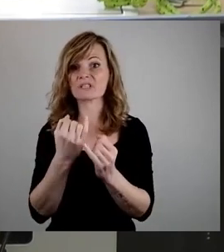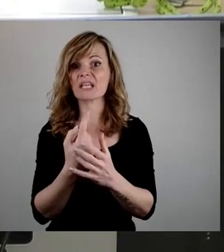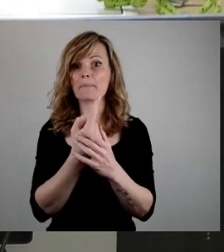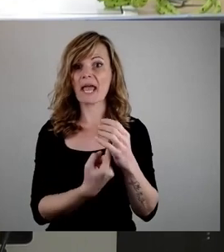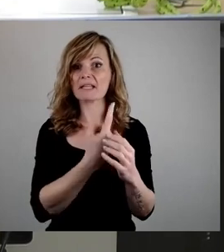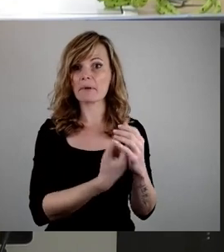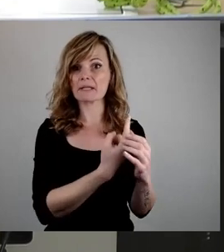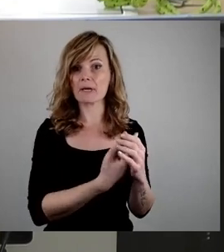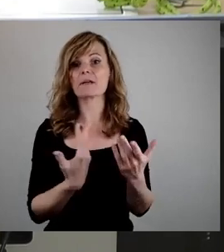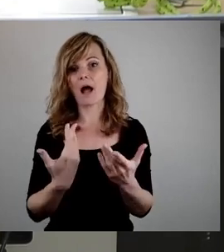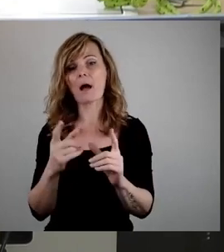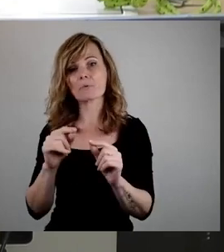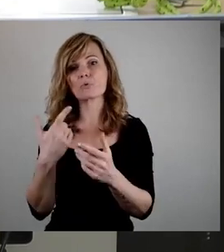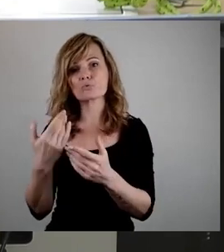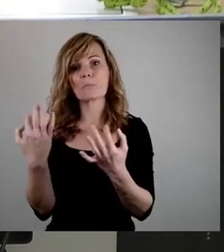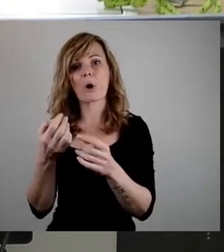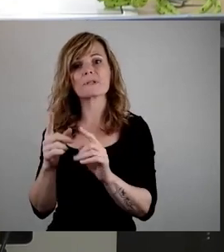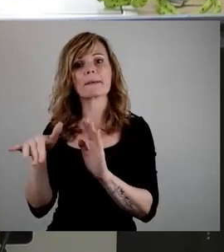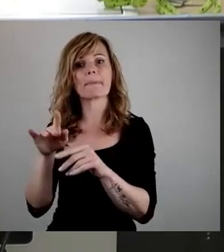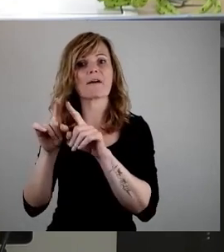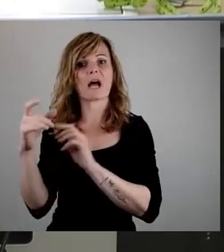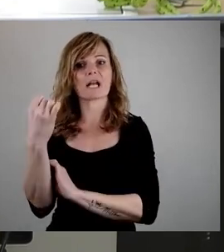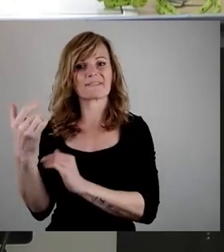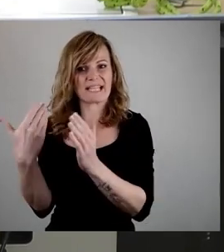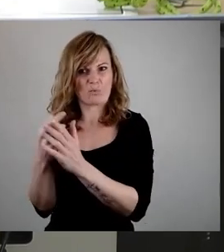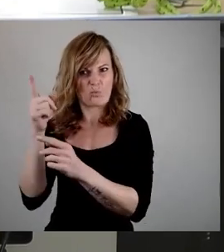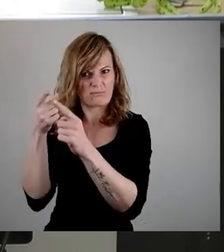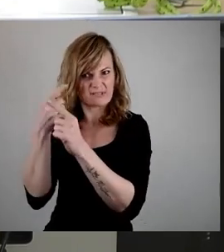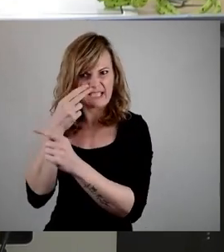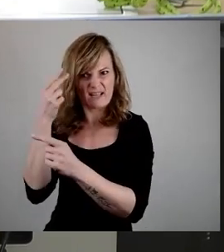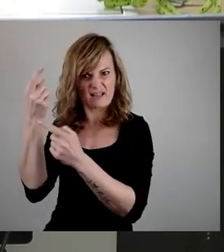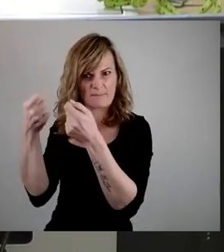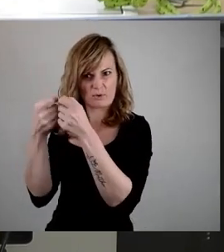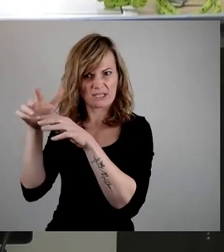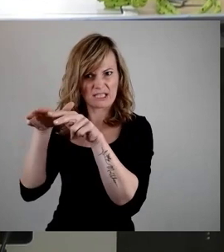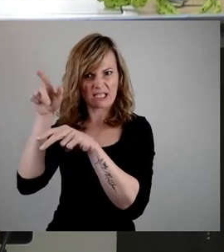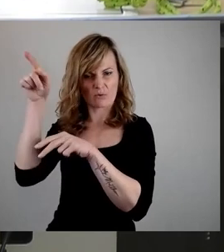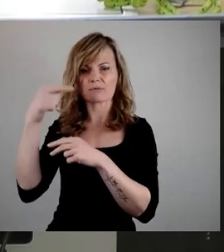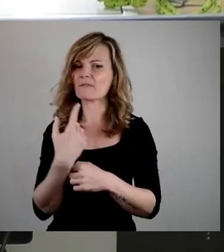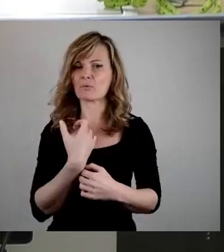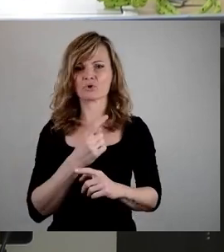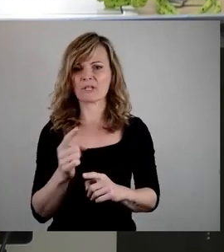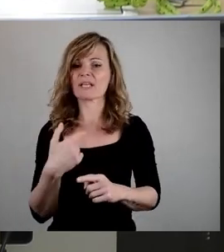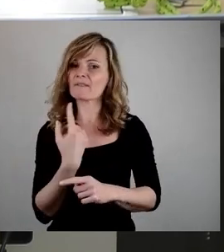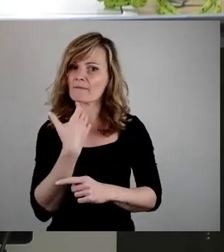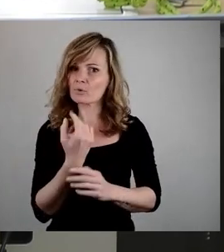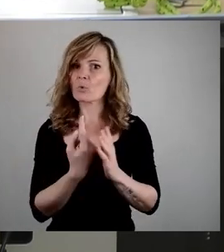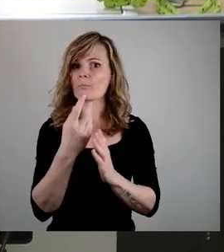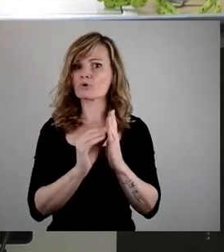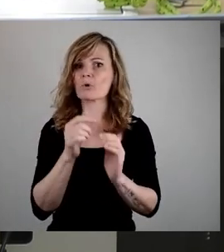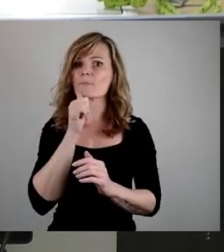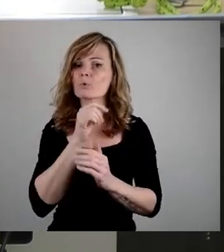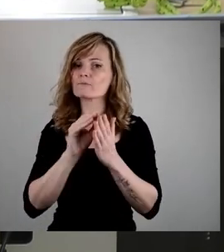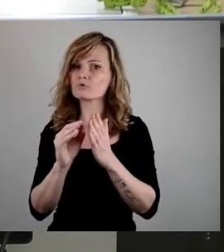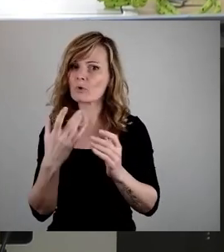Auswirkungen der Ampelpolitik. Dies ist jedoch nicht unser Anspruch. Wir wollen eine Stärkung der Oberschulen und auch Berufsschulen und damit die